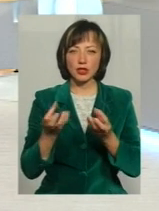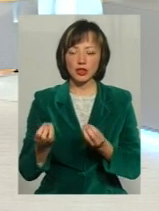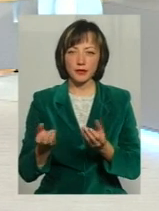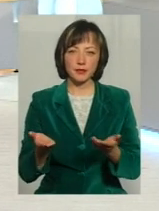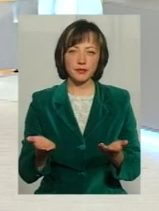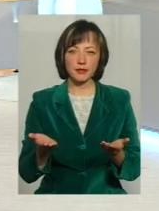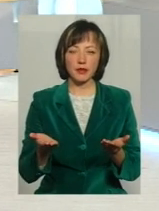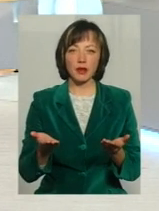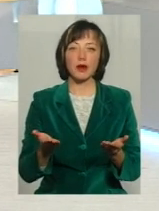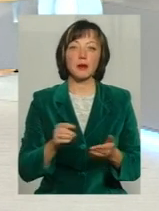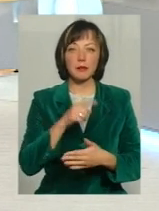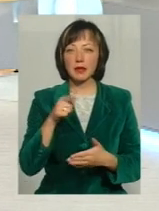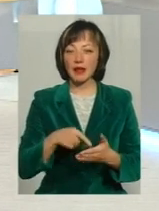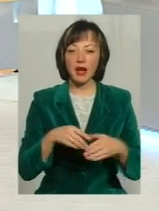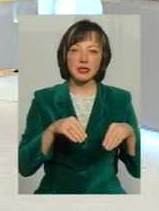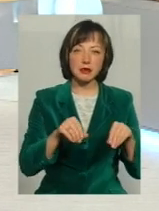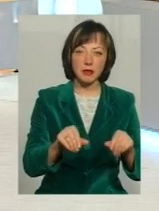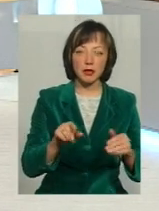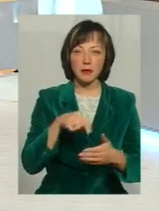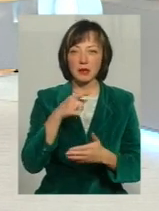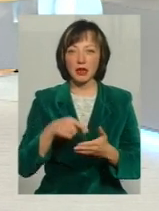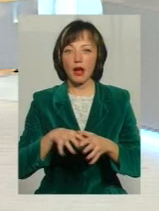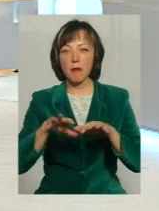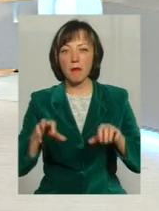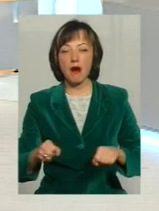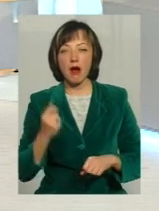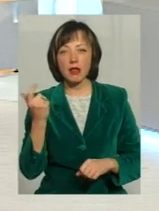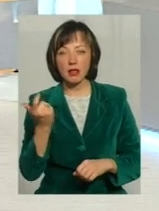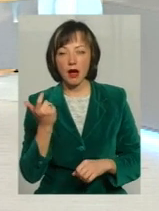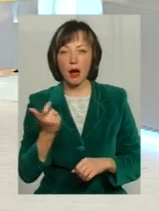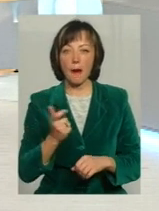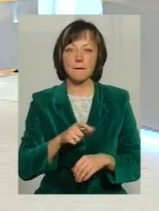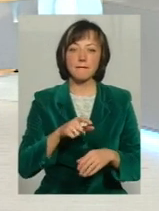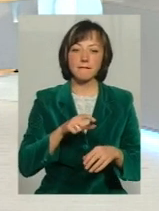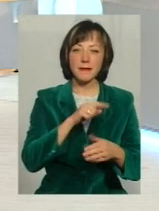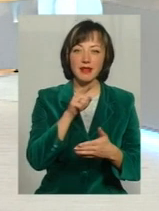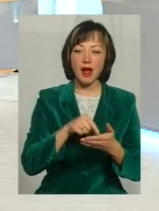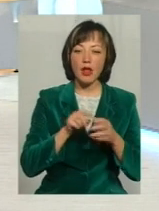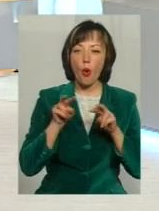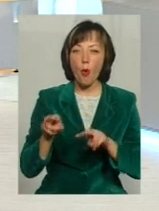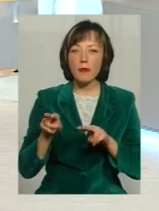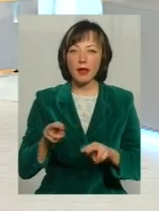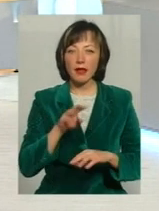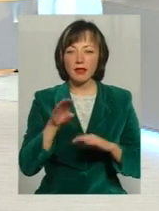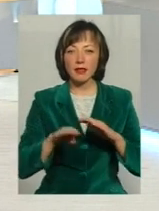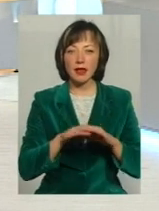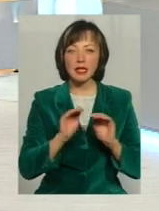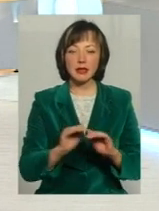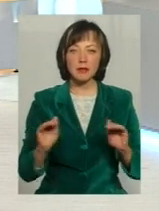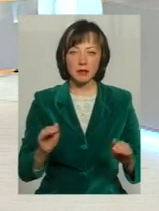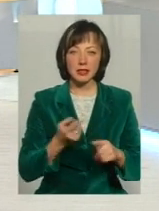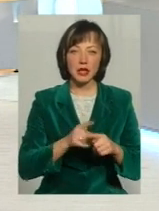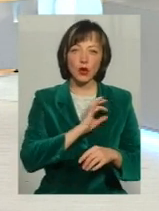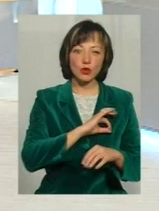знову же, питання землі, питання майна, питання опіки над дітьми Це все юстиція, це все і